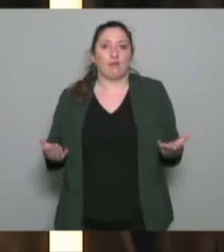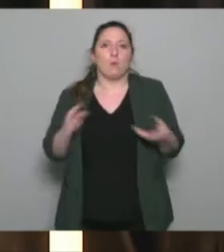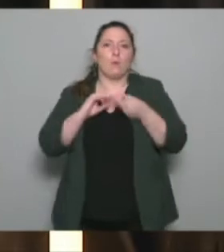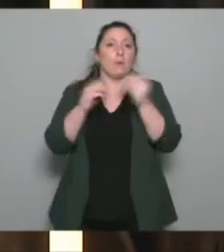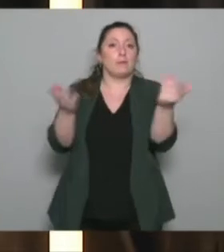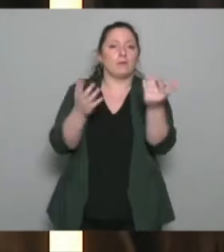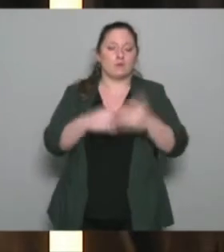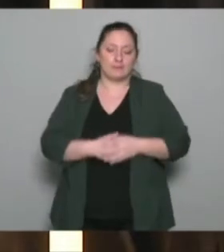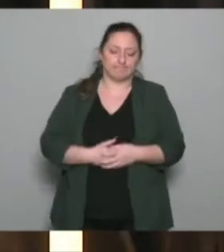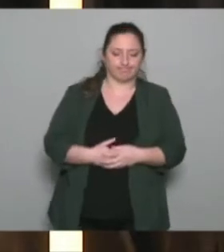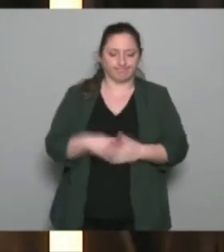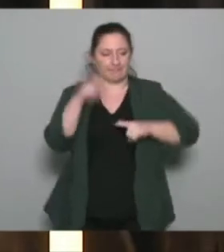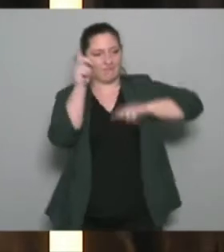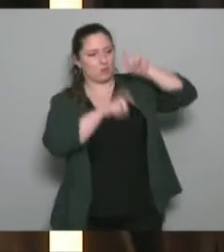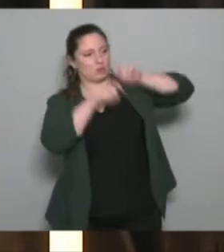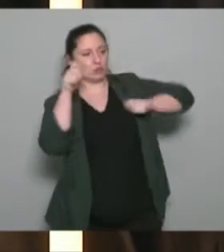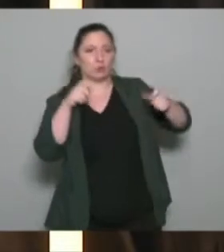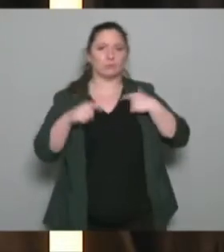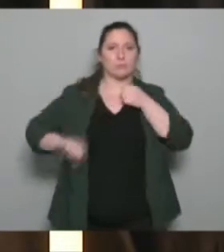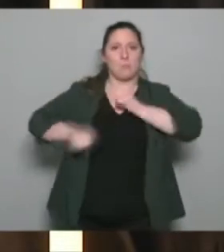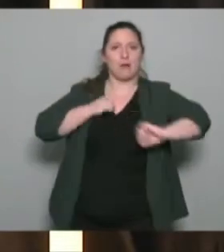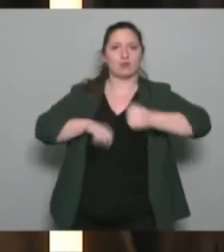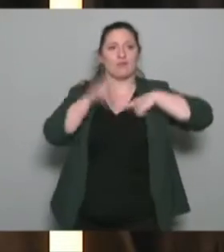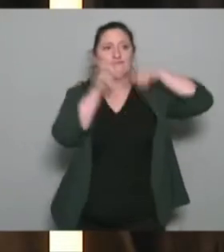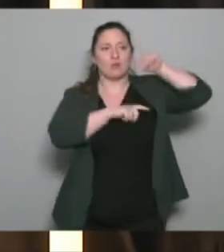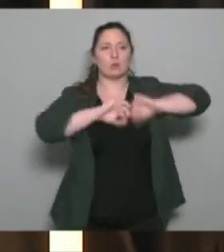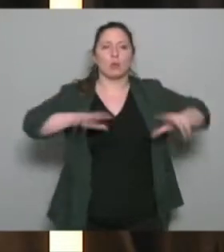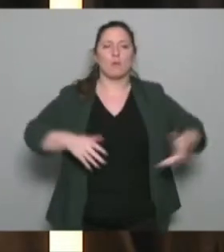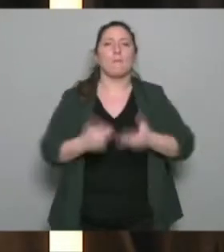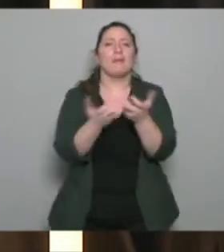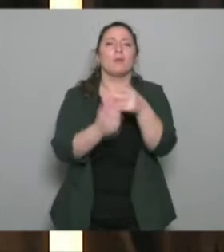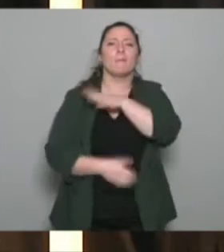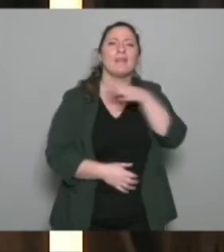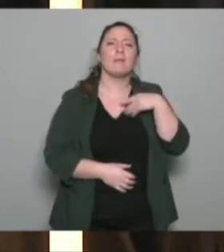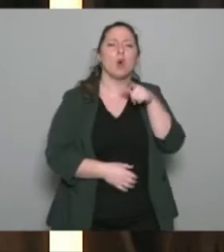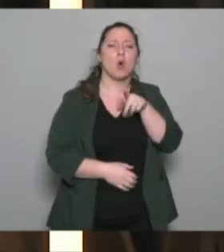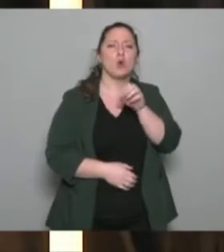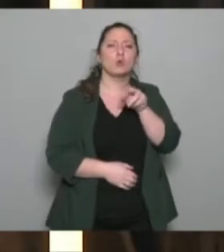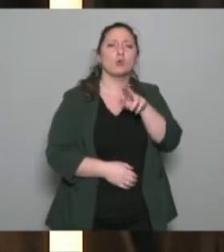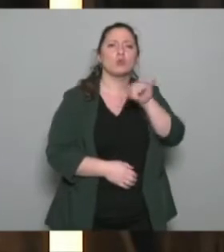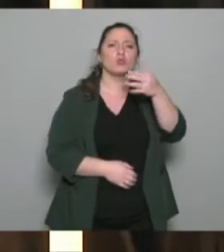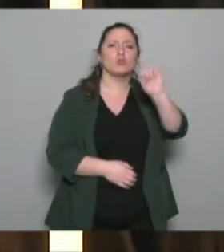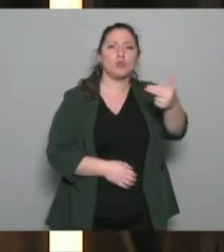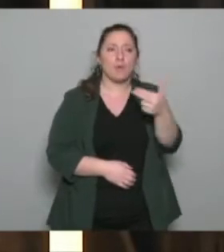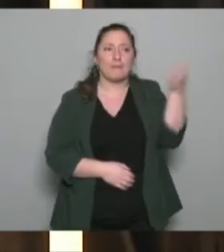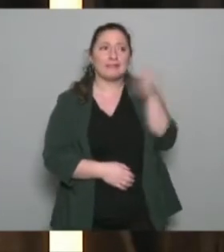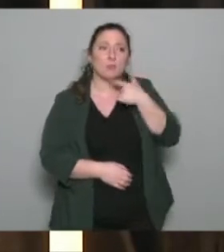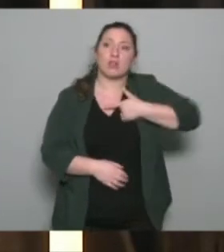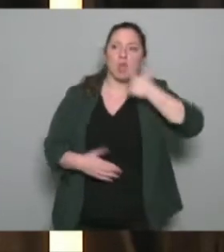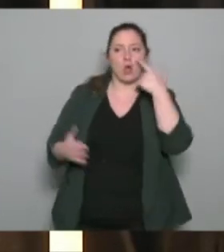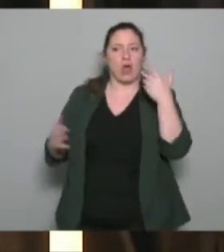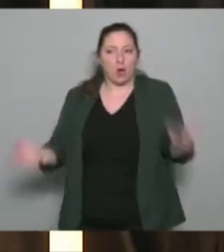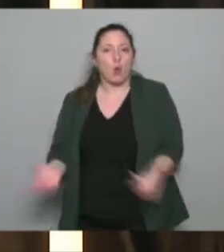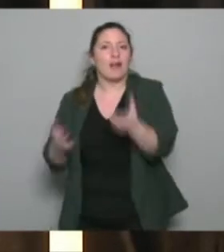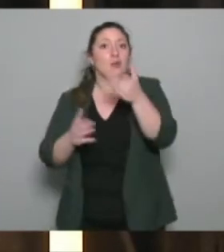l'efficacité de son action ? On a bien vu Mme Goujon, hier, de l'ARS, qui a dit, moi, je privilégie les projets pour lesquels c'est efficace, mais en